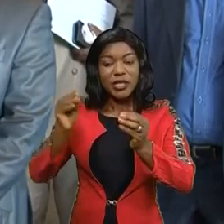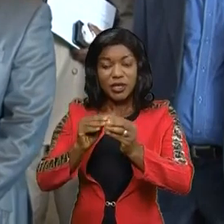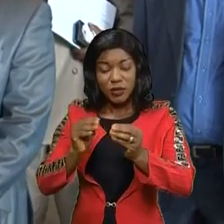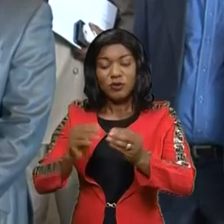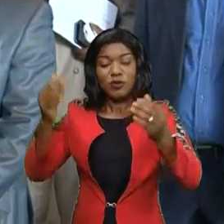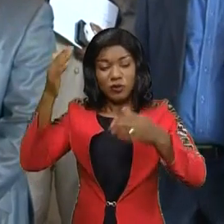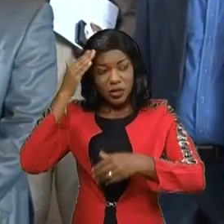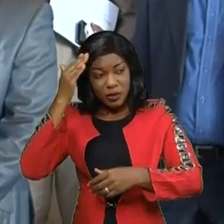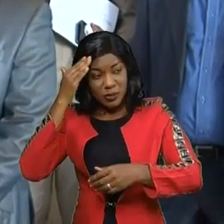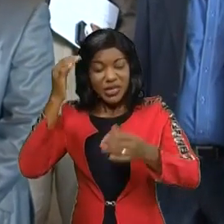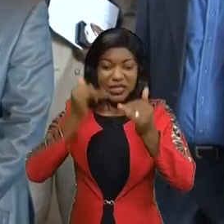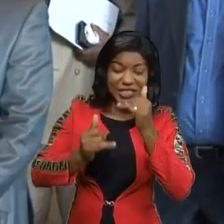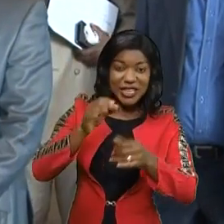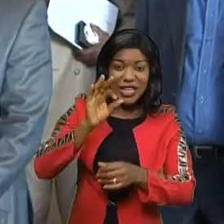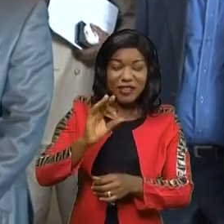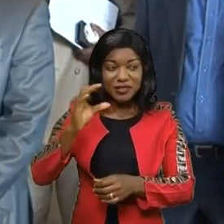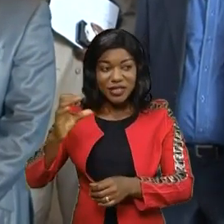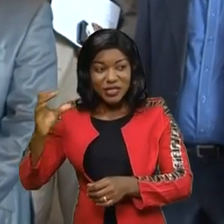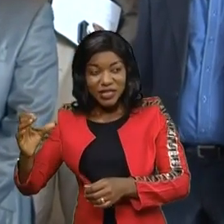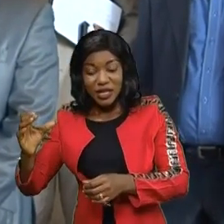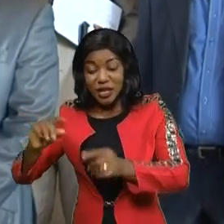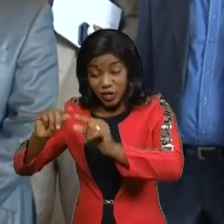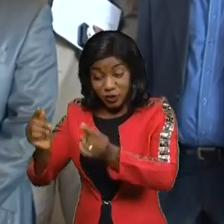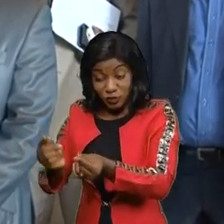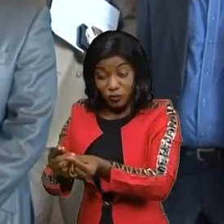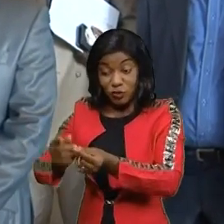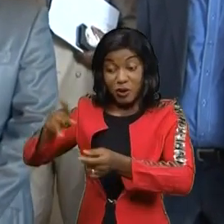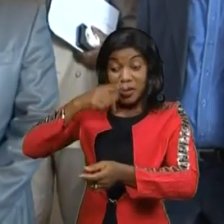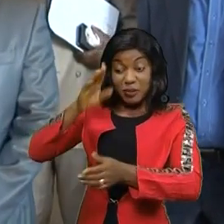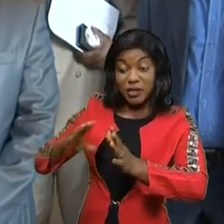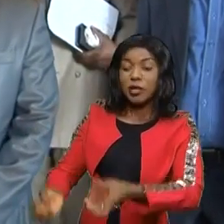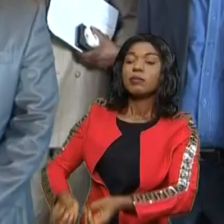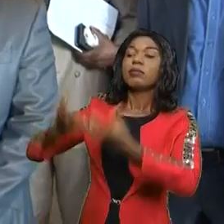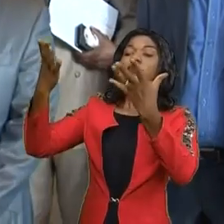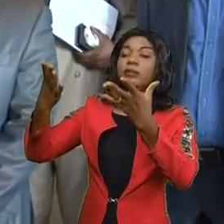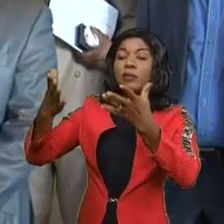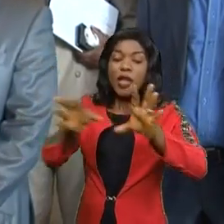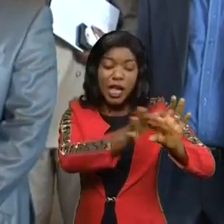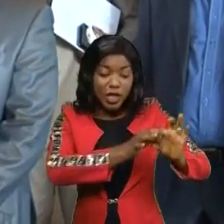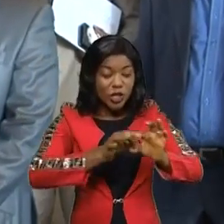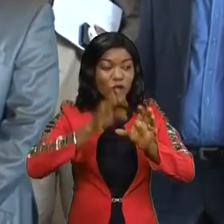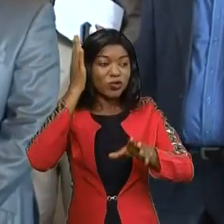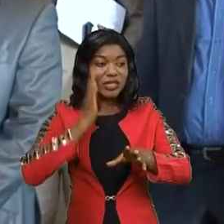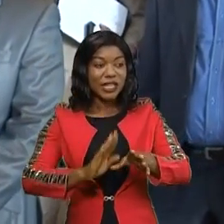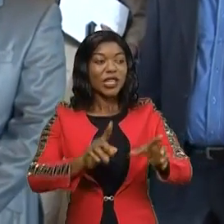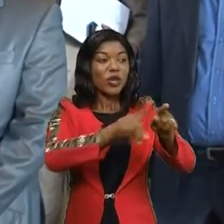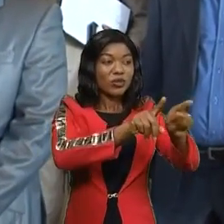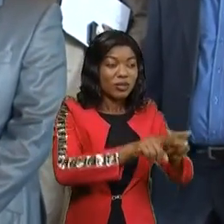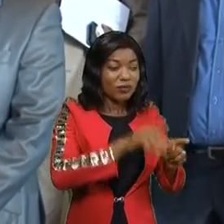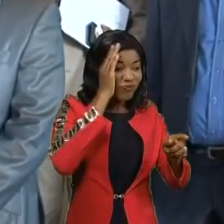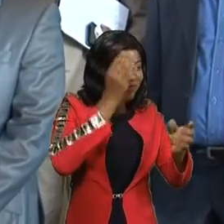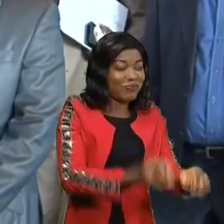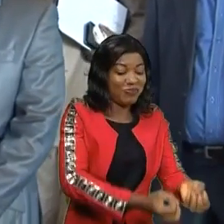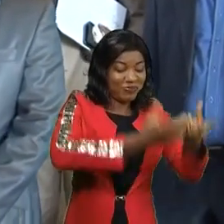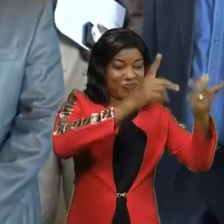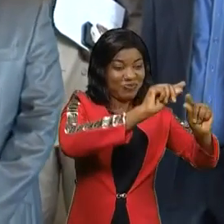que l'FCC garde combien de groupes parlementaires aujourd'hui, l'Union sacrée en a combien. Cela va nous